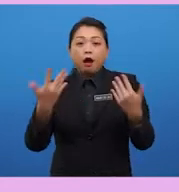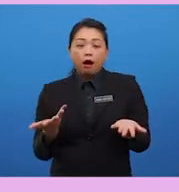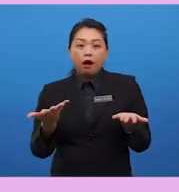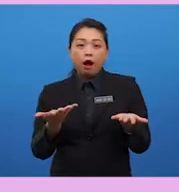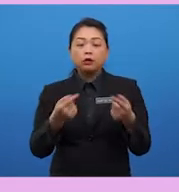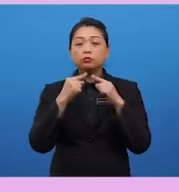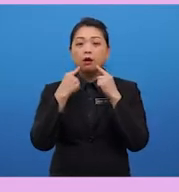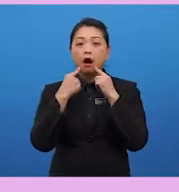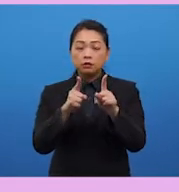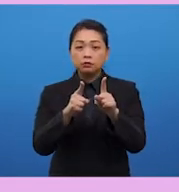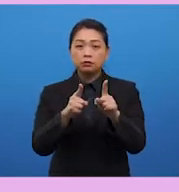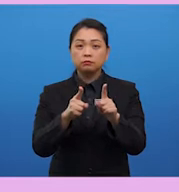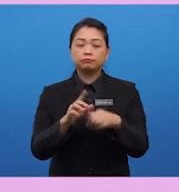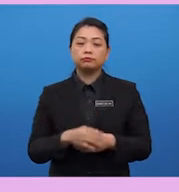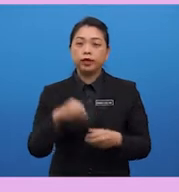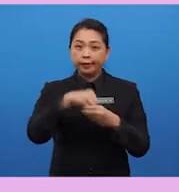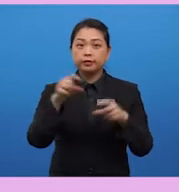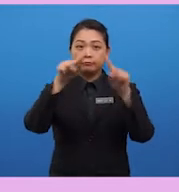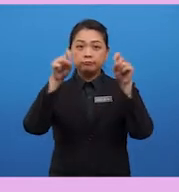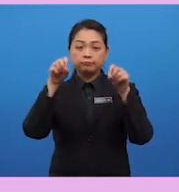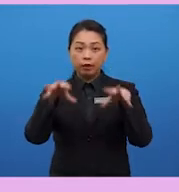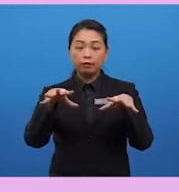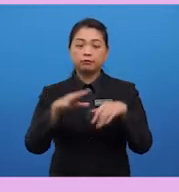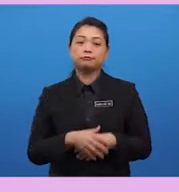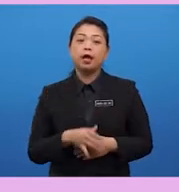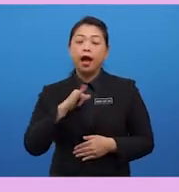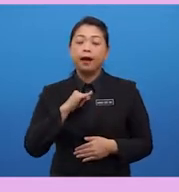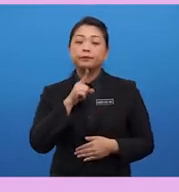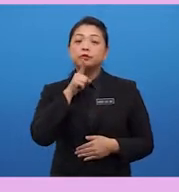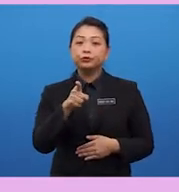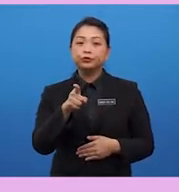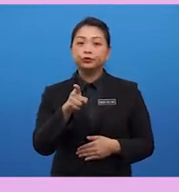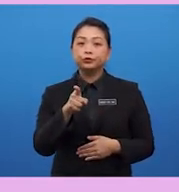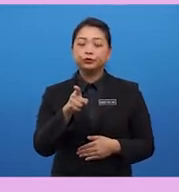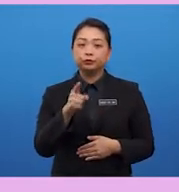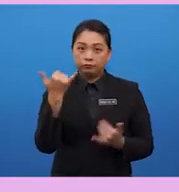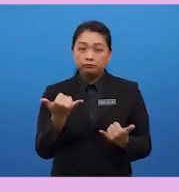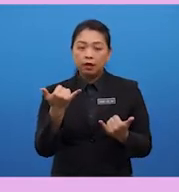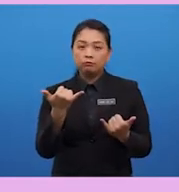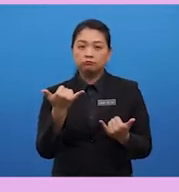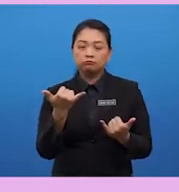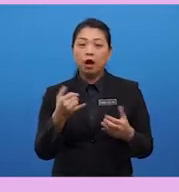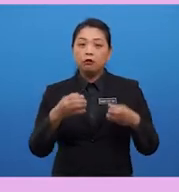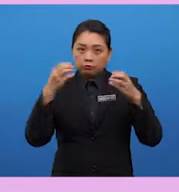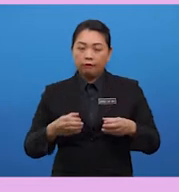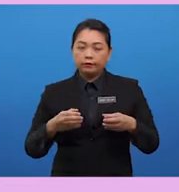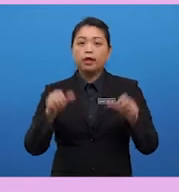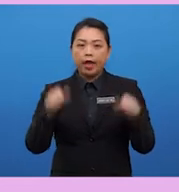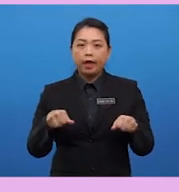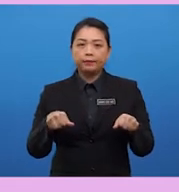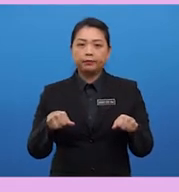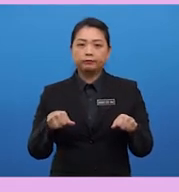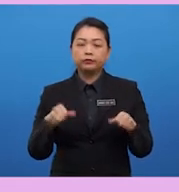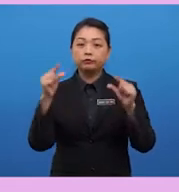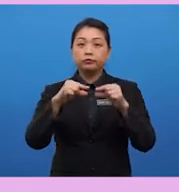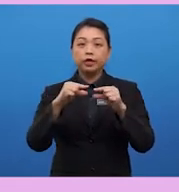to go about answering the two tasks in the test, I am sure you are now more confident and more able, at least